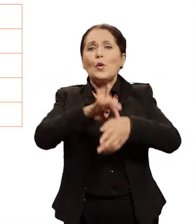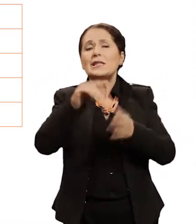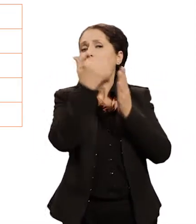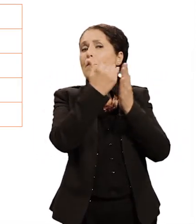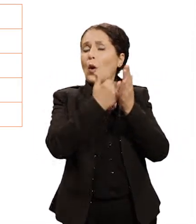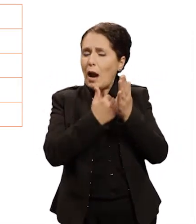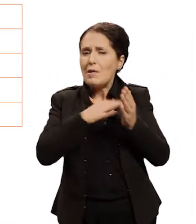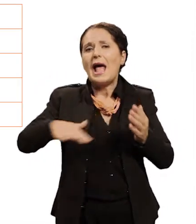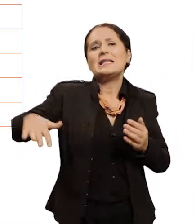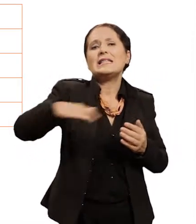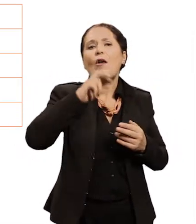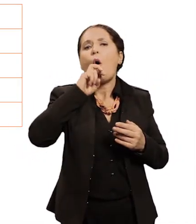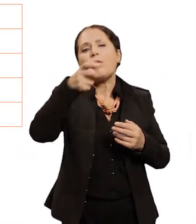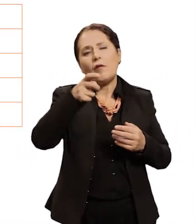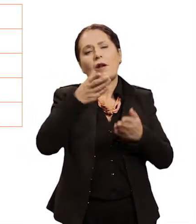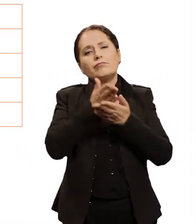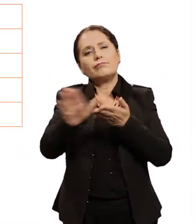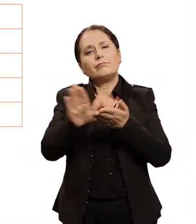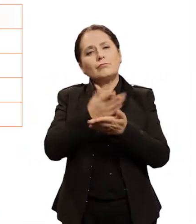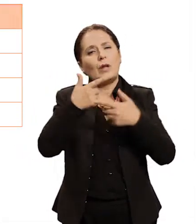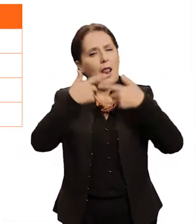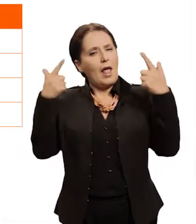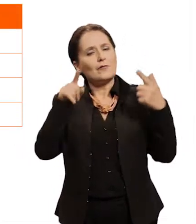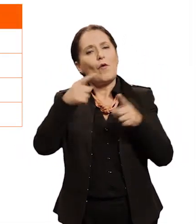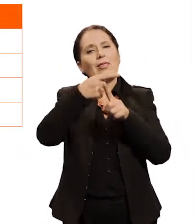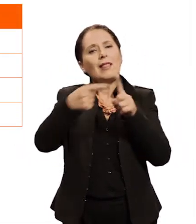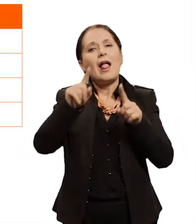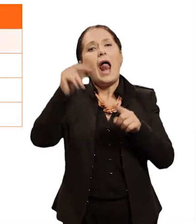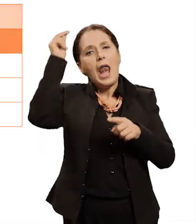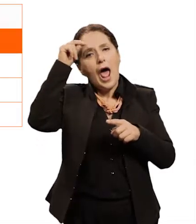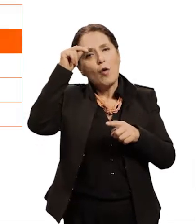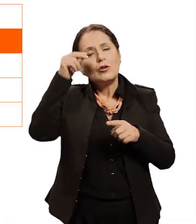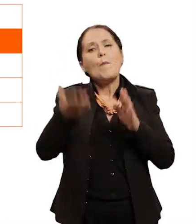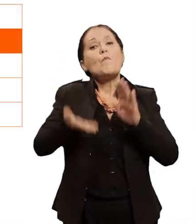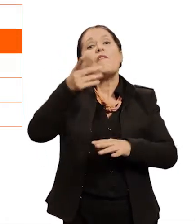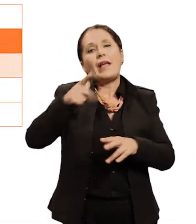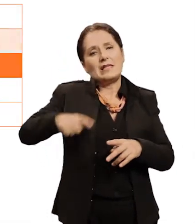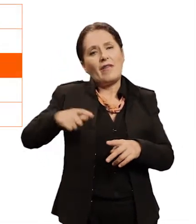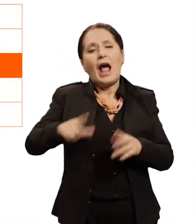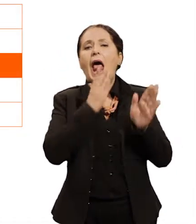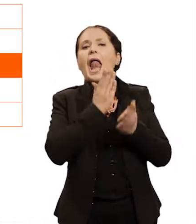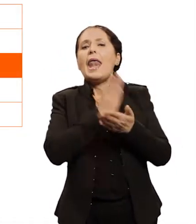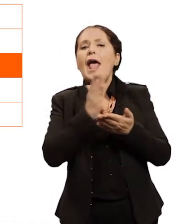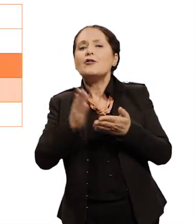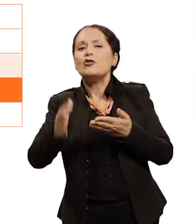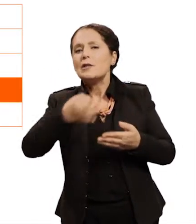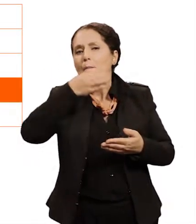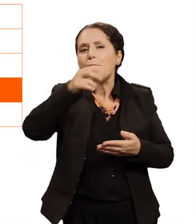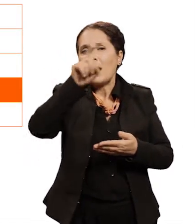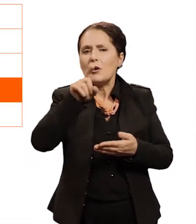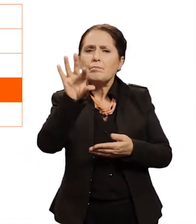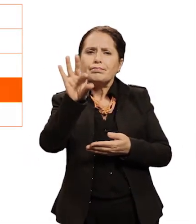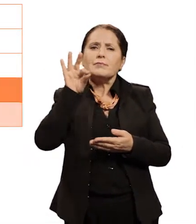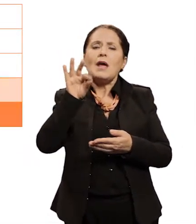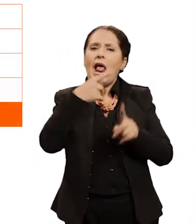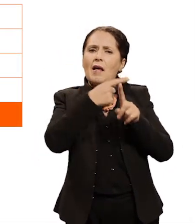прочитате сите најнови вести поврзани со активностите на програмата. Во «Огласи» прикачани се сите новоотворени огласи, а во делот